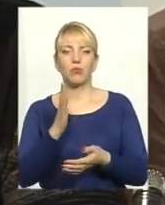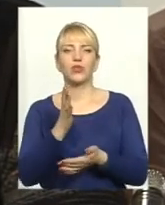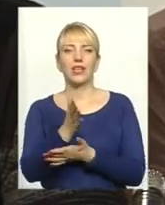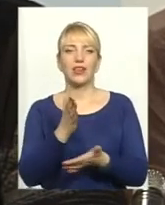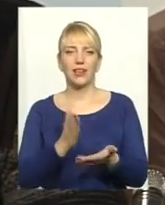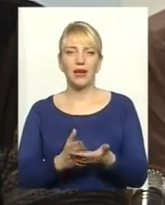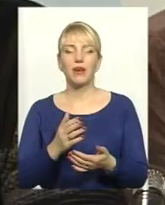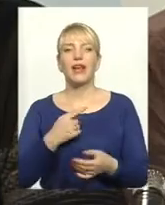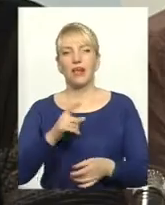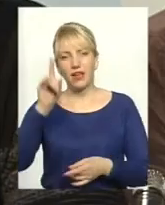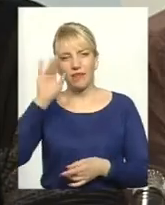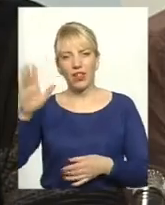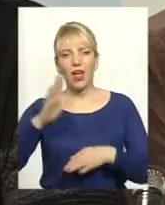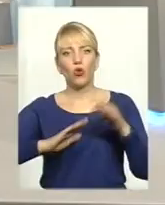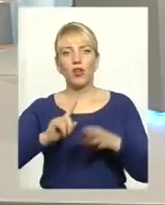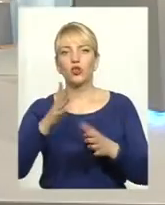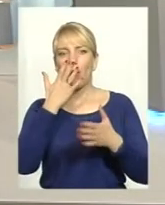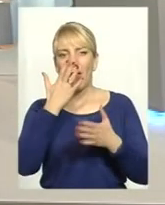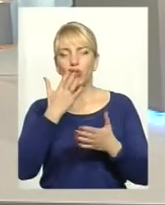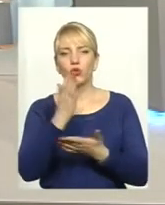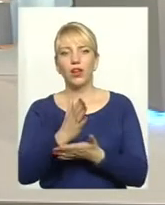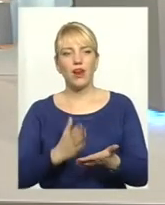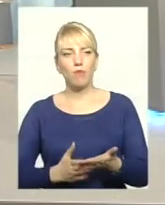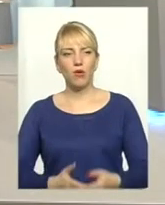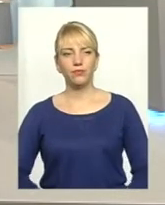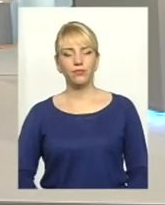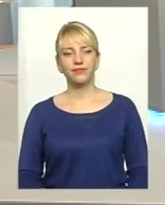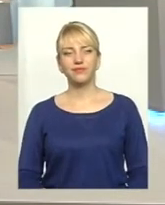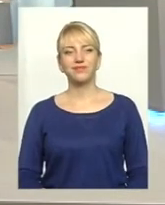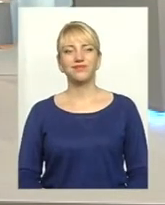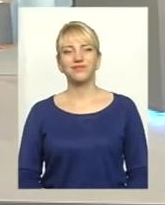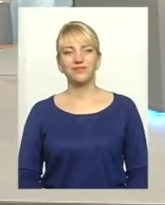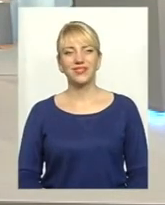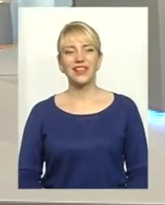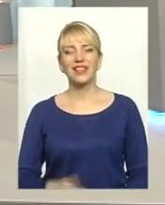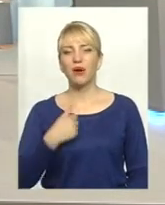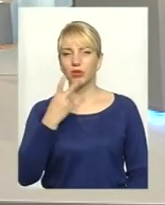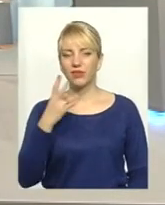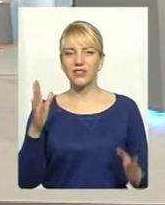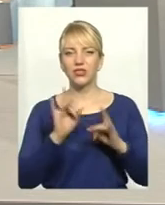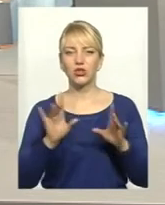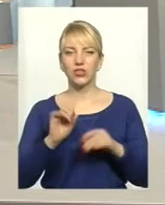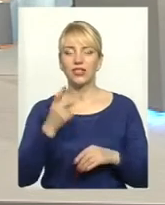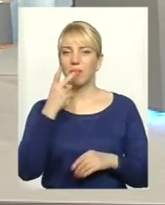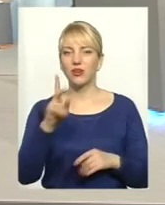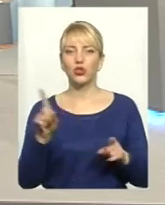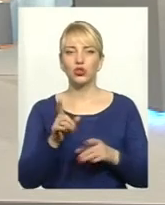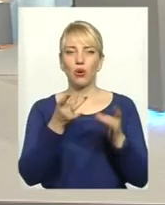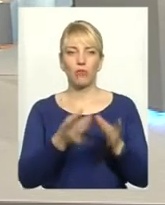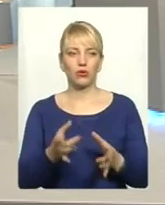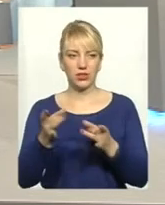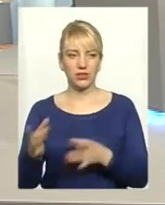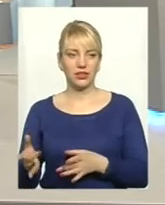і хвала рокам, що пахнуть хлібом. Ну, знаєте, я подивився сюжет останній і бачу, що прості,